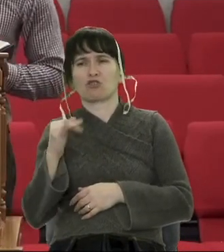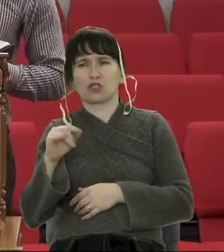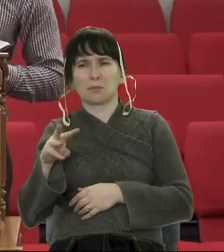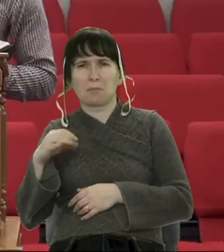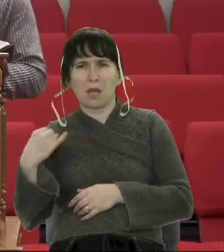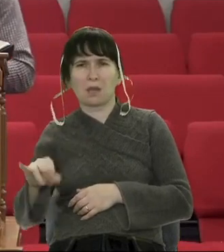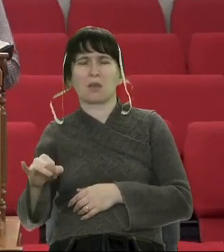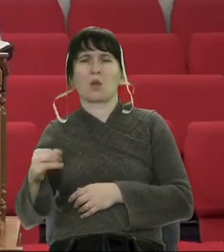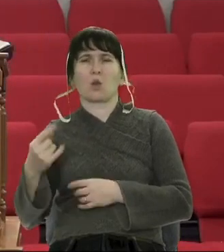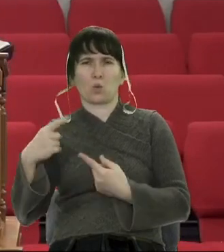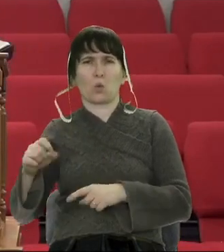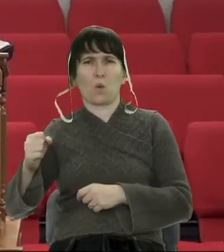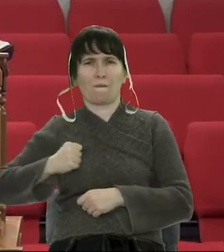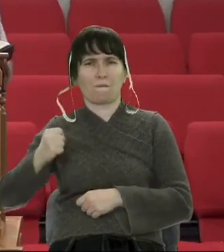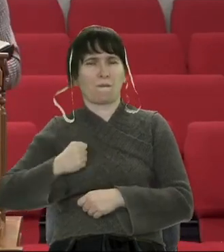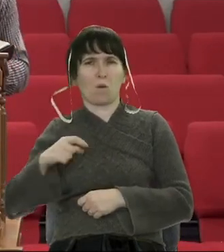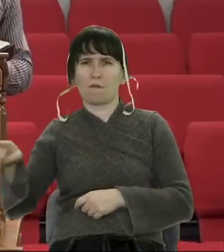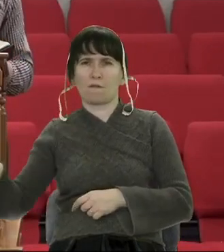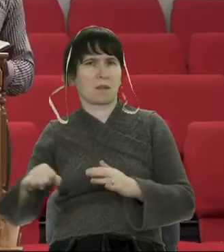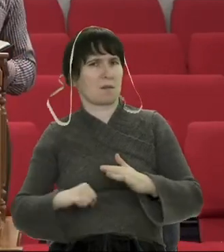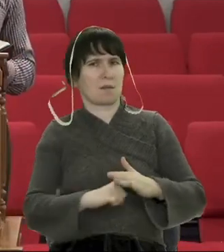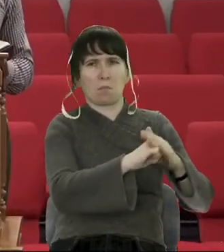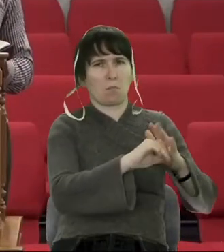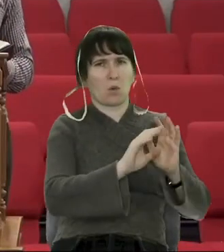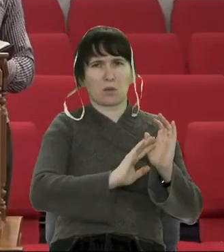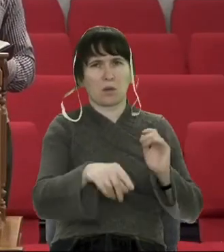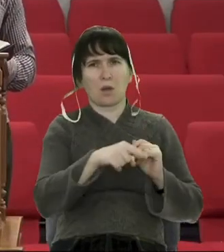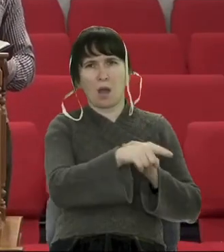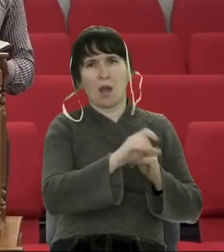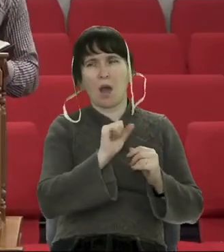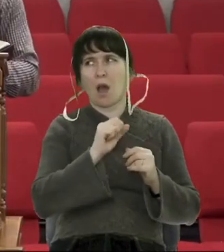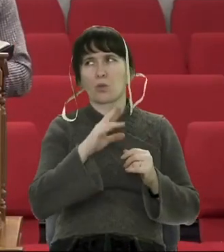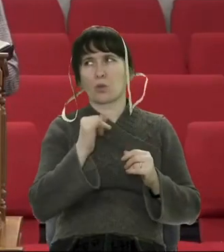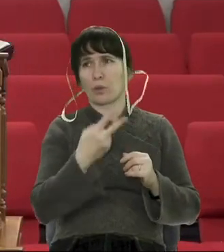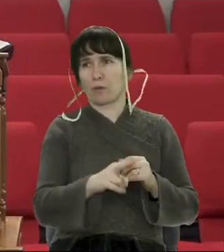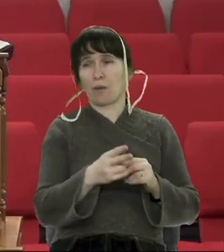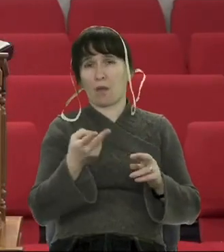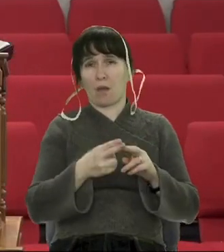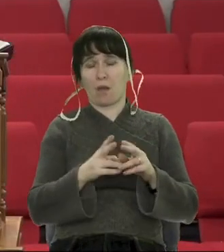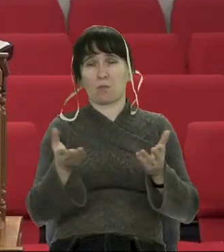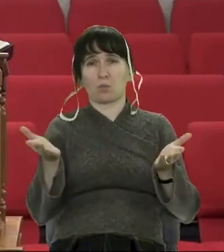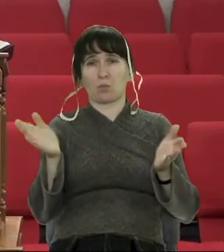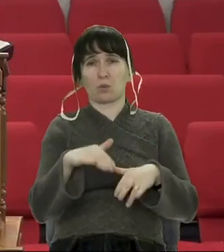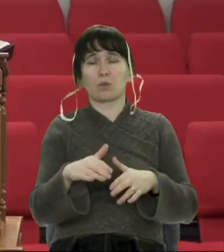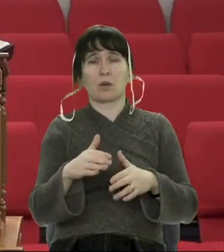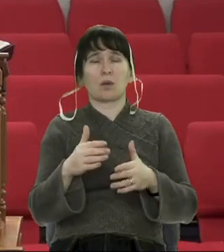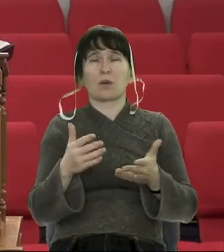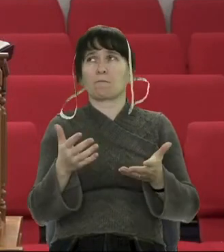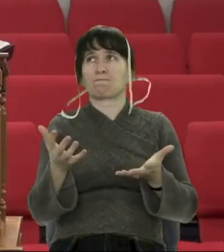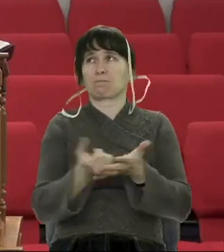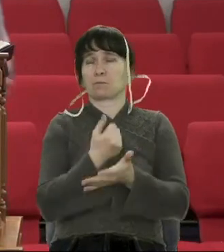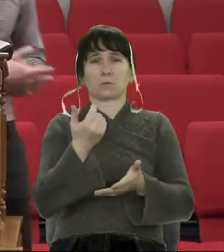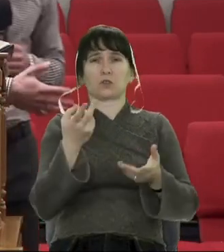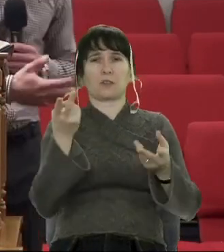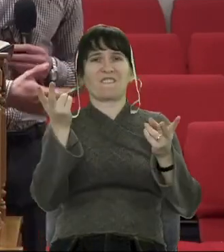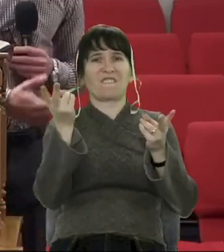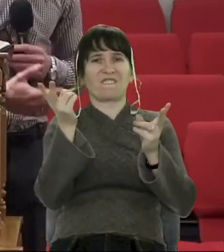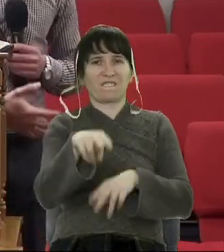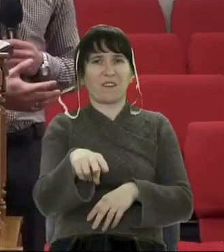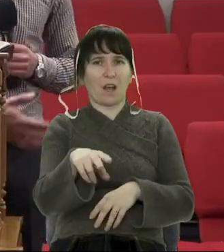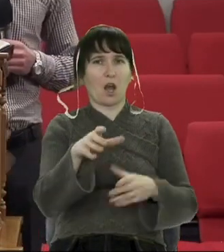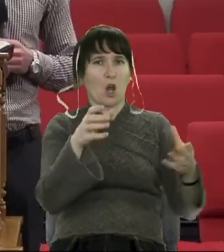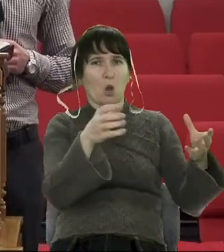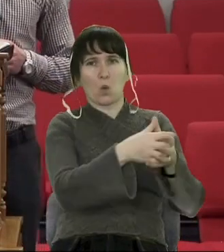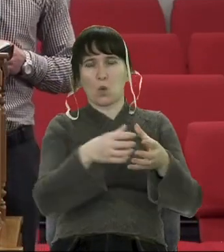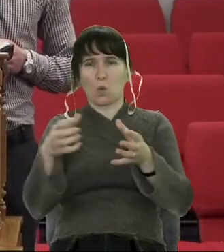інші лицарі Давида не підтримували Адонію. Тобто дві категорії людей. Давид уже в приклонних